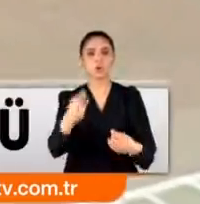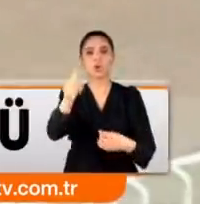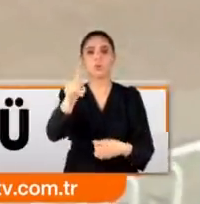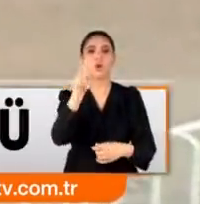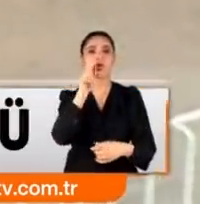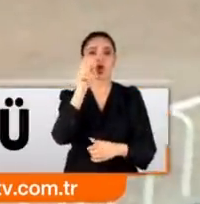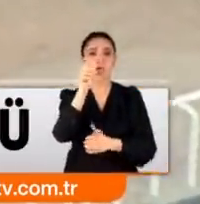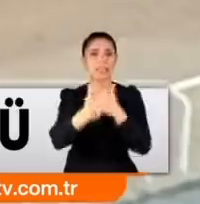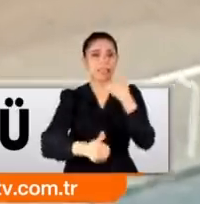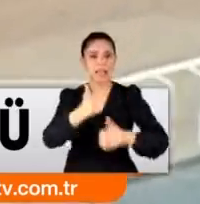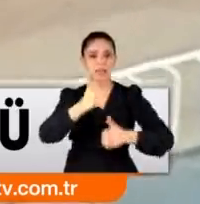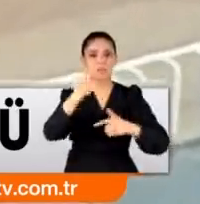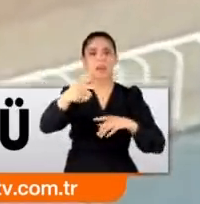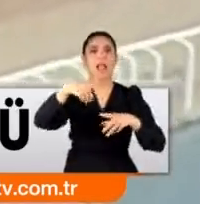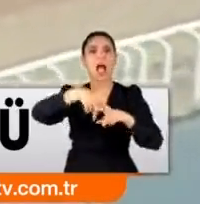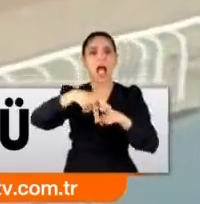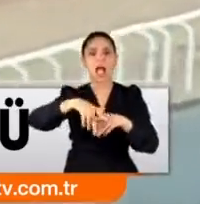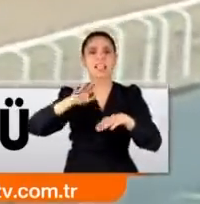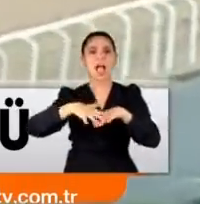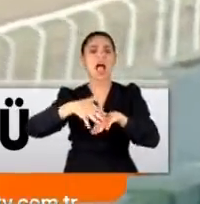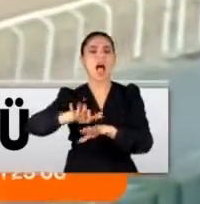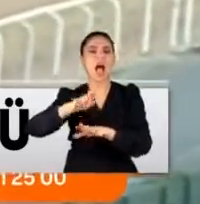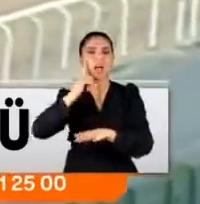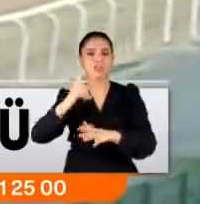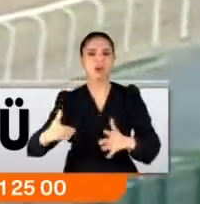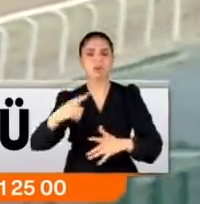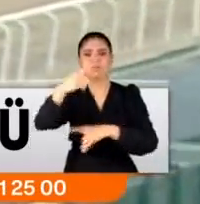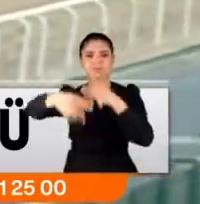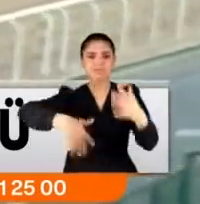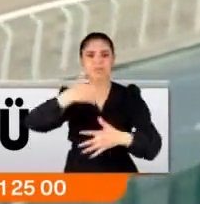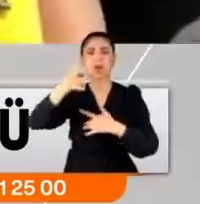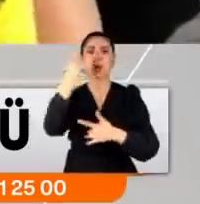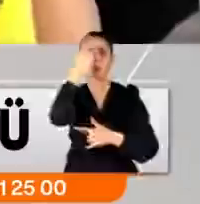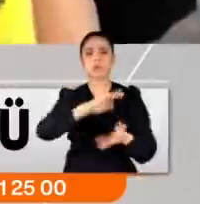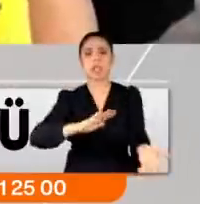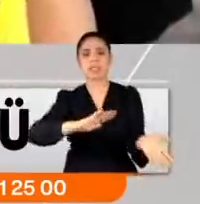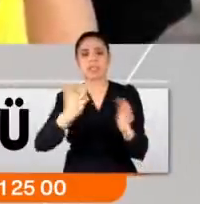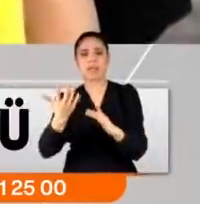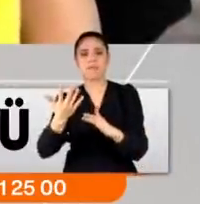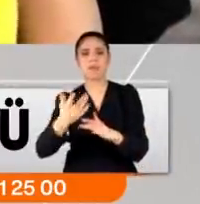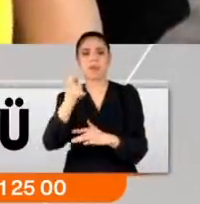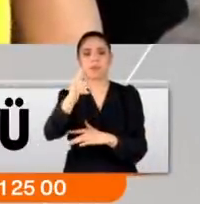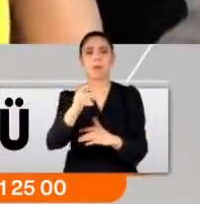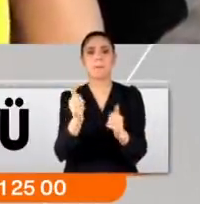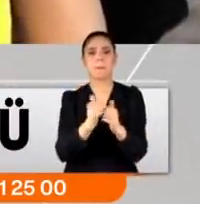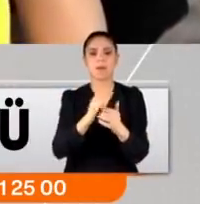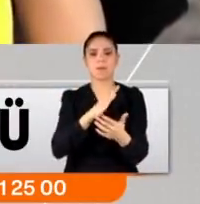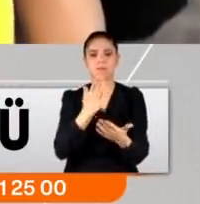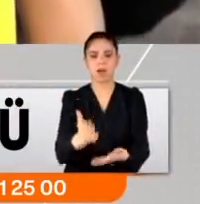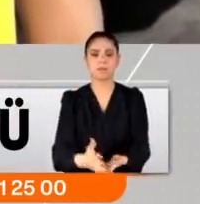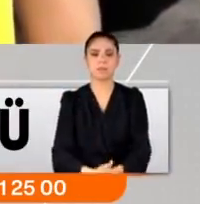Son düzlükte atların ayağı birbirine takıldı. 3 at jokeyleriyle birlikte yere düştü. Arka tarafa baktığımda bir Vedat Abiş'i